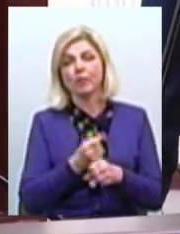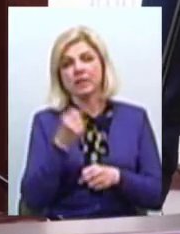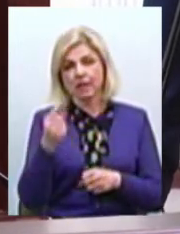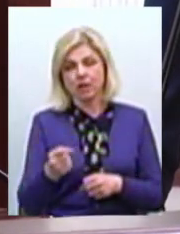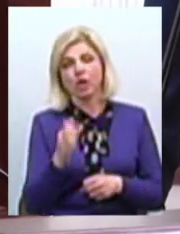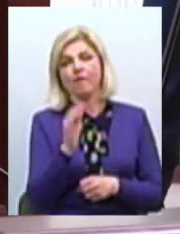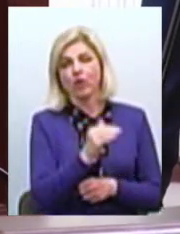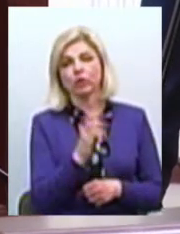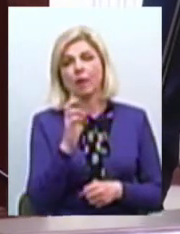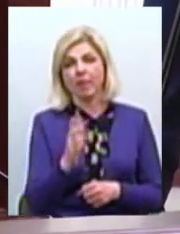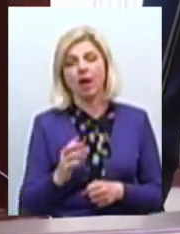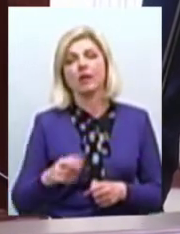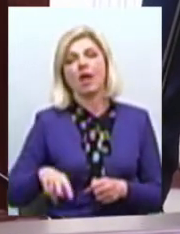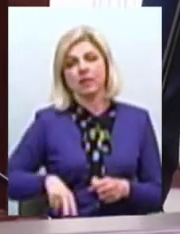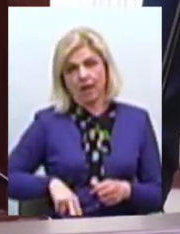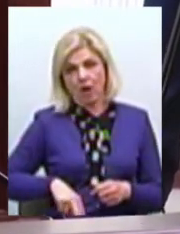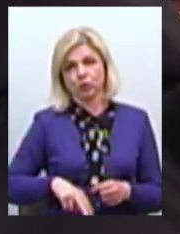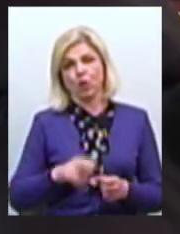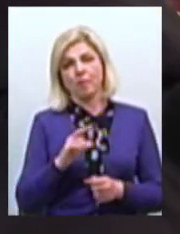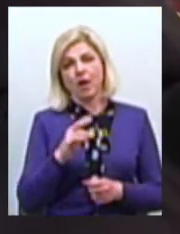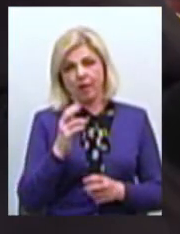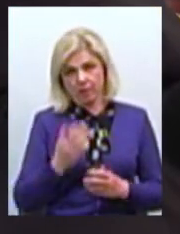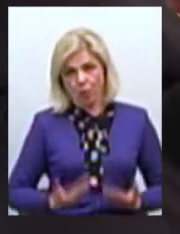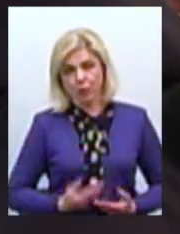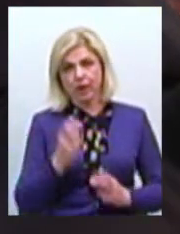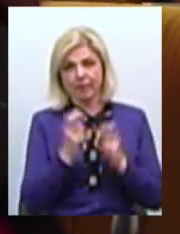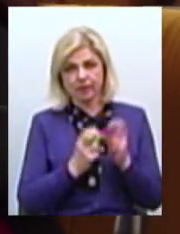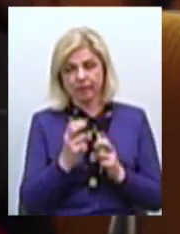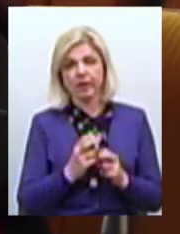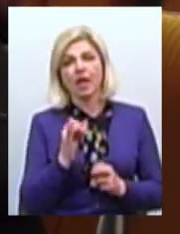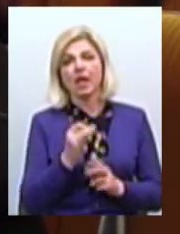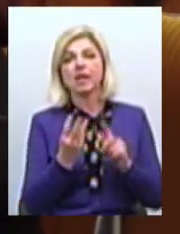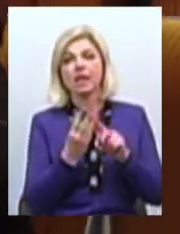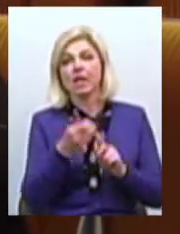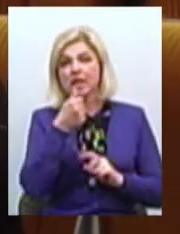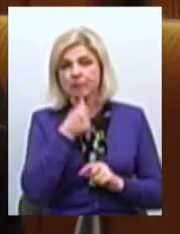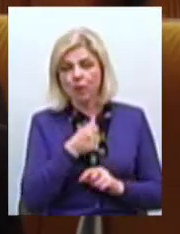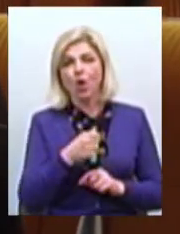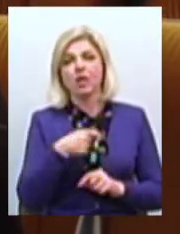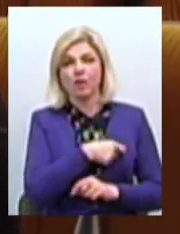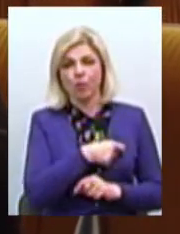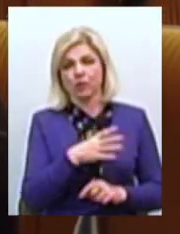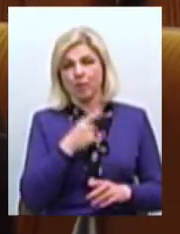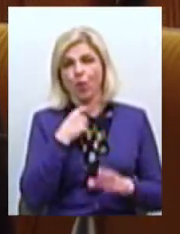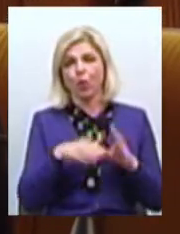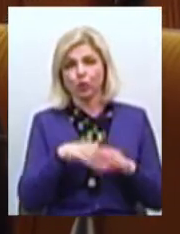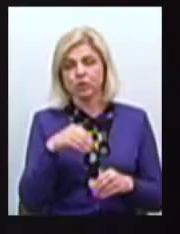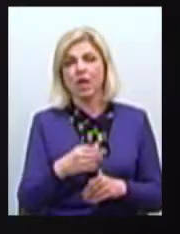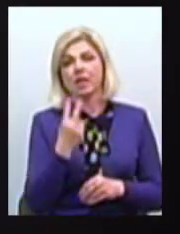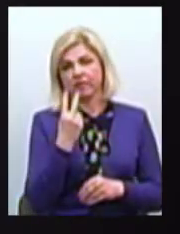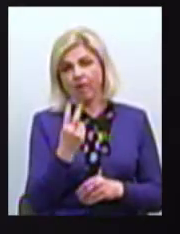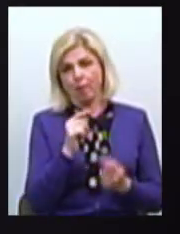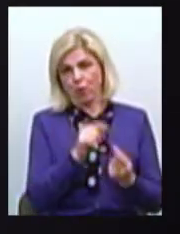комунального підприємства Миколаївський міжнародний аеропорт З третьої спроби 33 депутати проголосували за призначення Федора Барни, двоє – проти